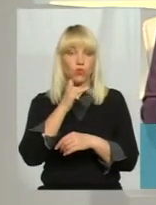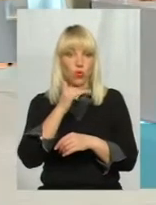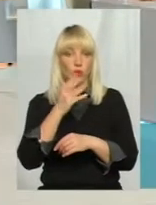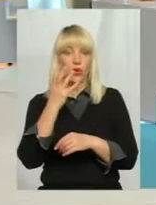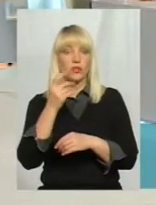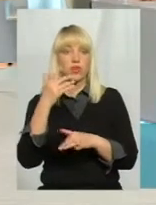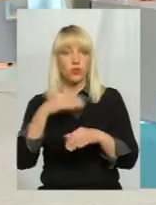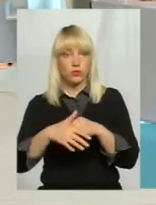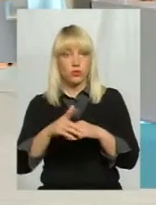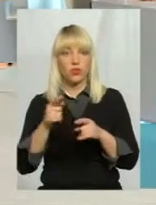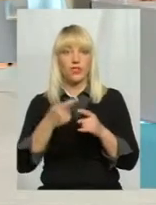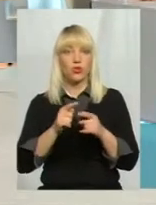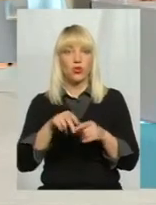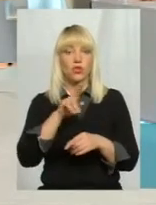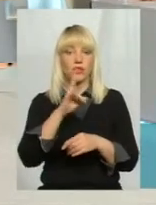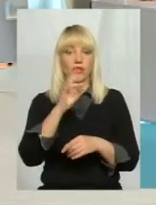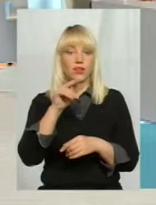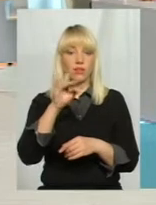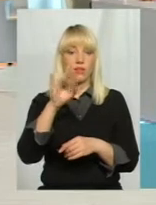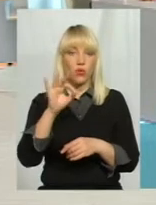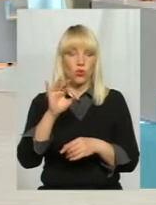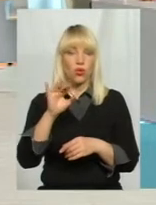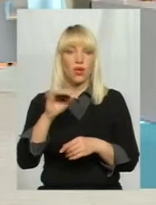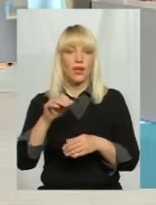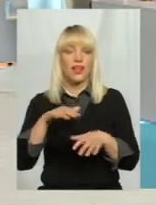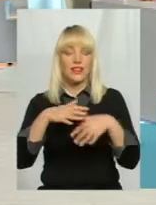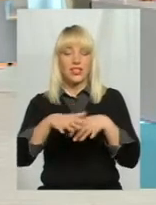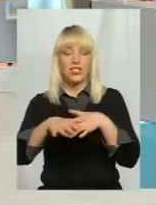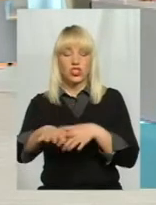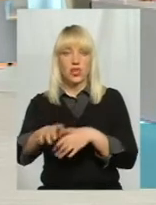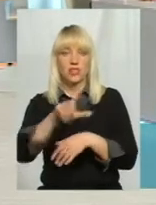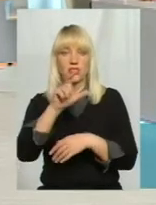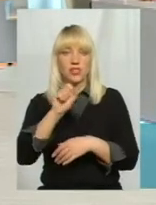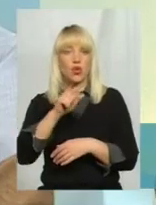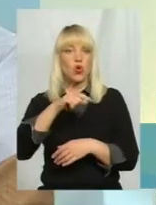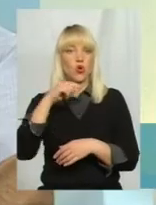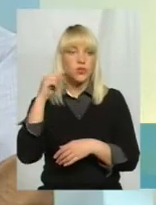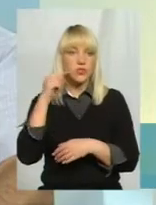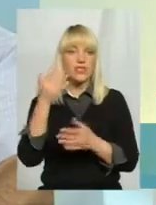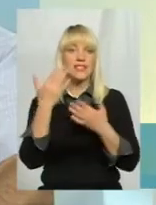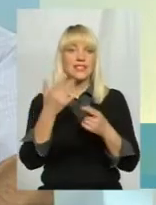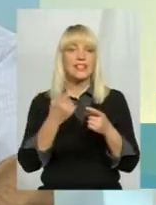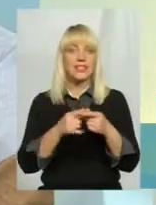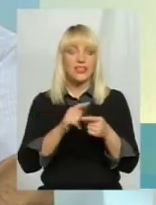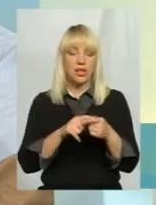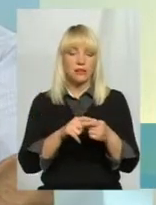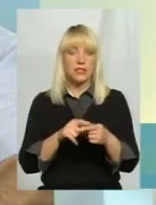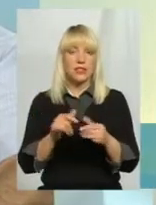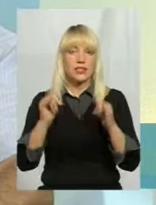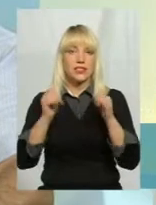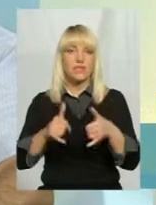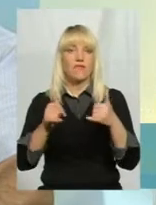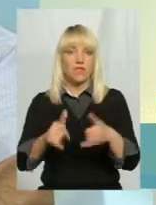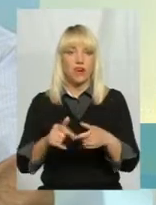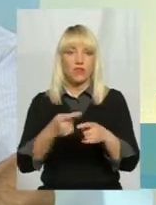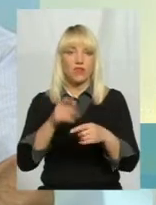розуміти, що то Дніпро тече ще з Росії десь, і скільки туди все зливається, значить, і потім цю воду якось очищають, ніколи вже